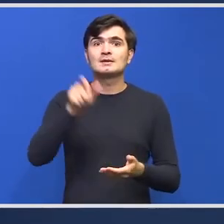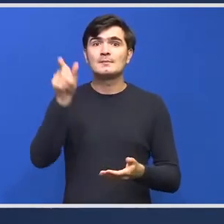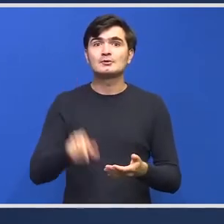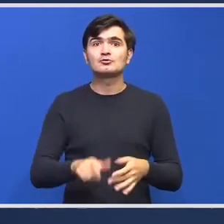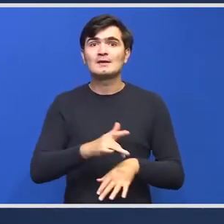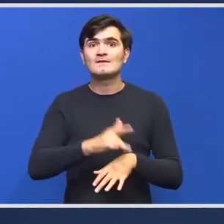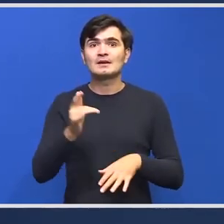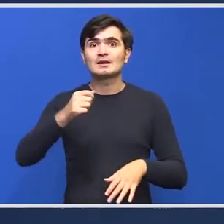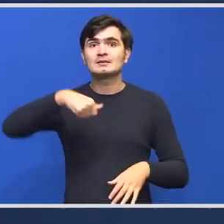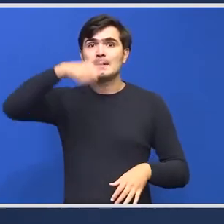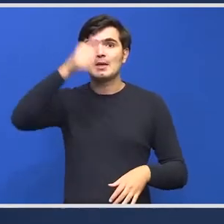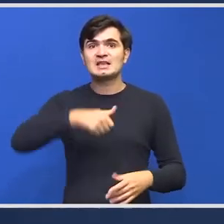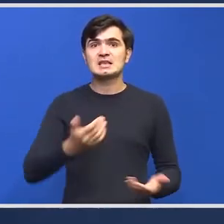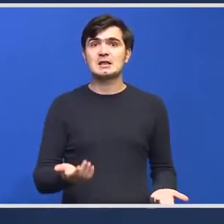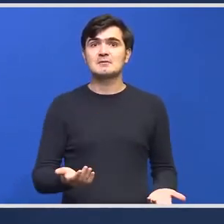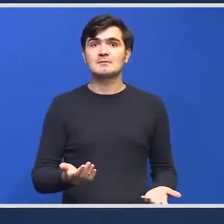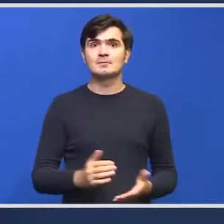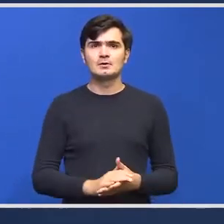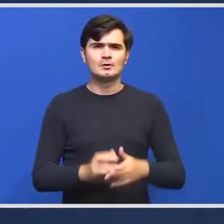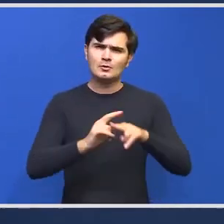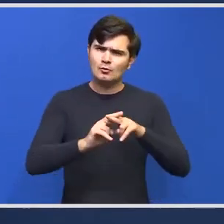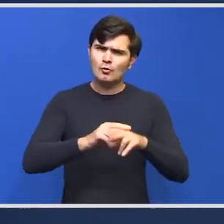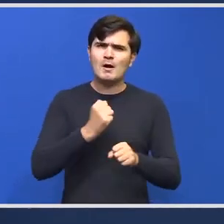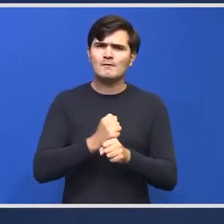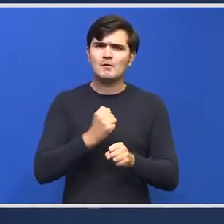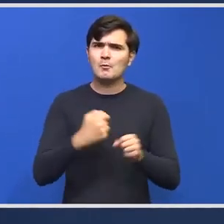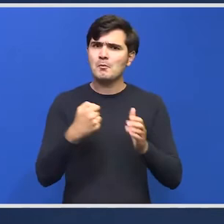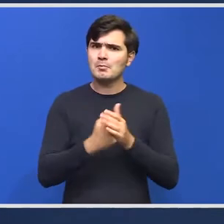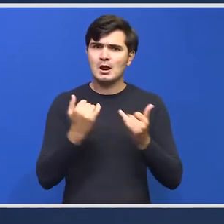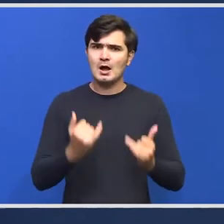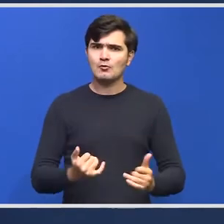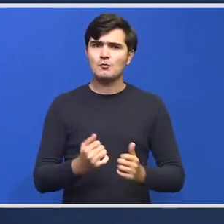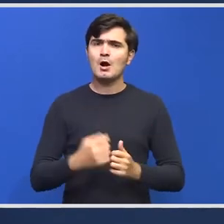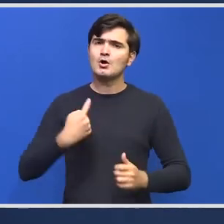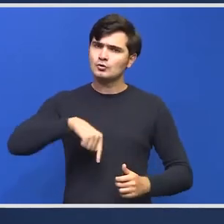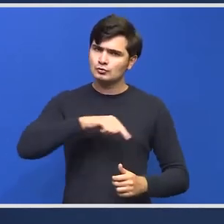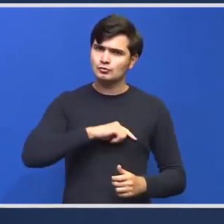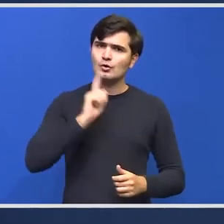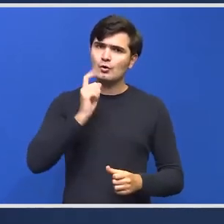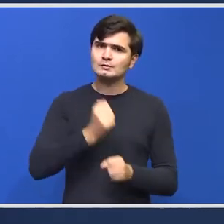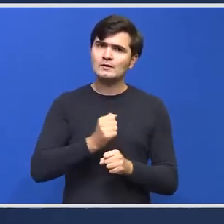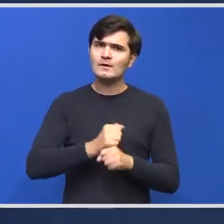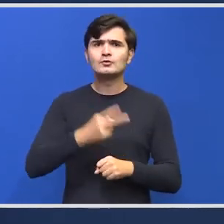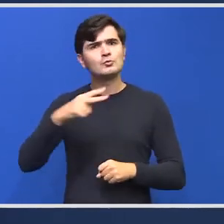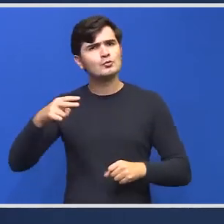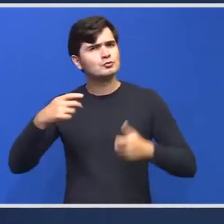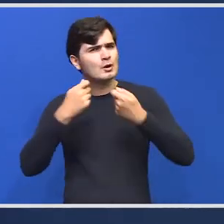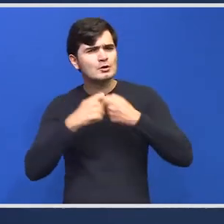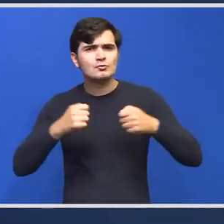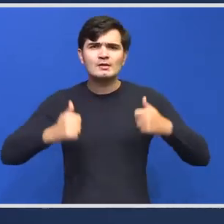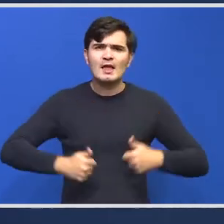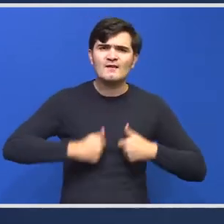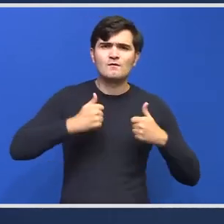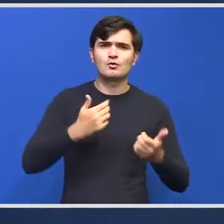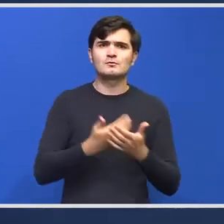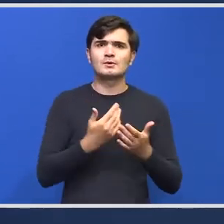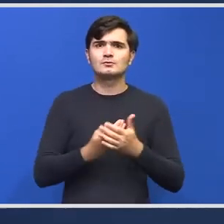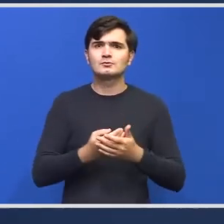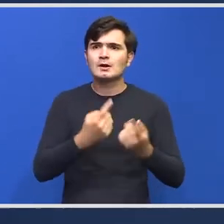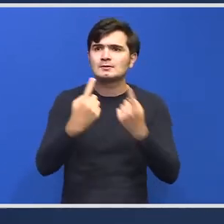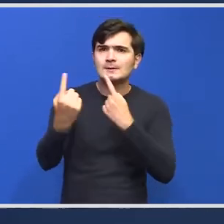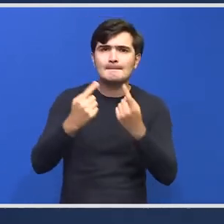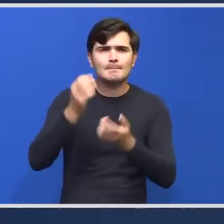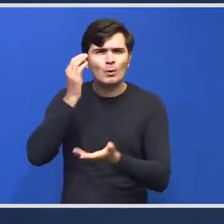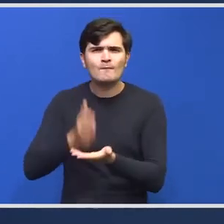infectate pe zi. Așa cum am fost și până acum, vom face în continuare toate eforturile pentru a-i convinge pe